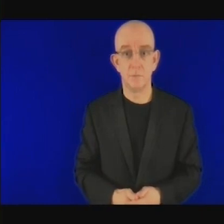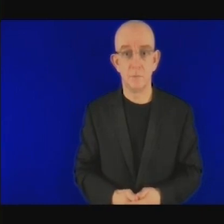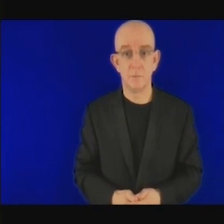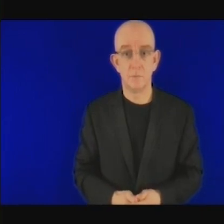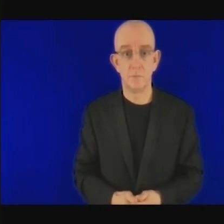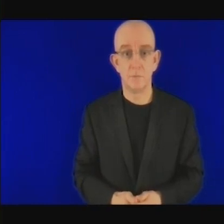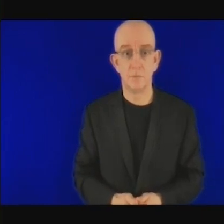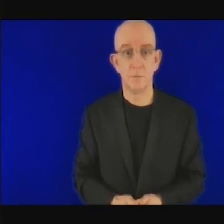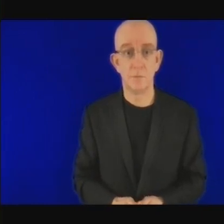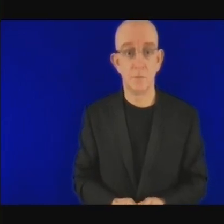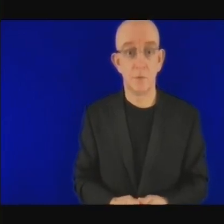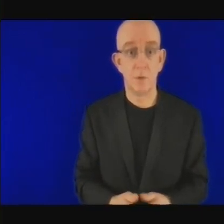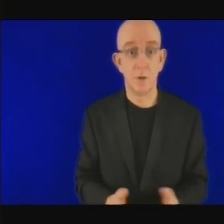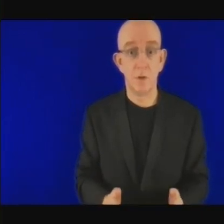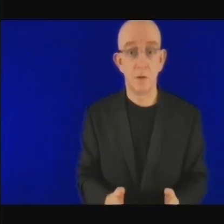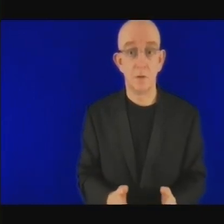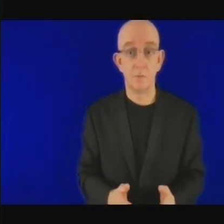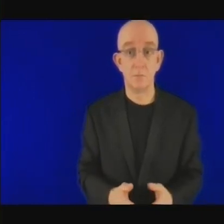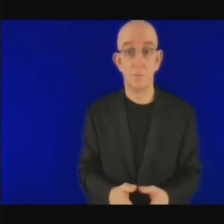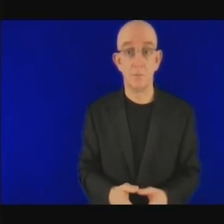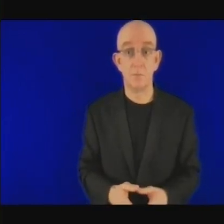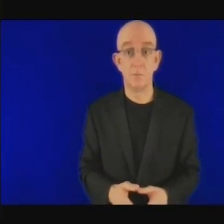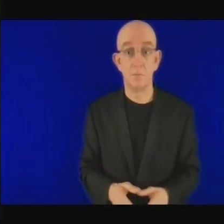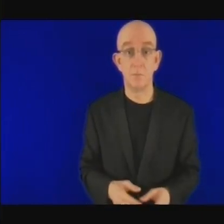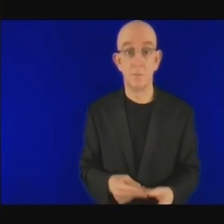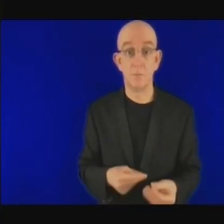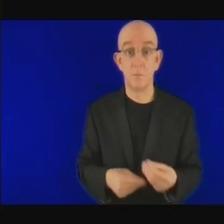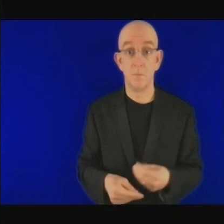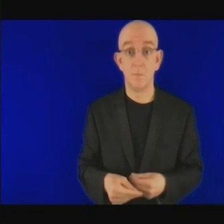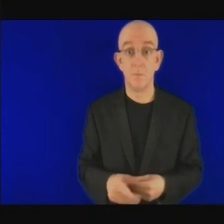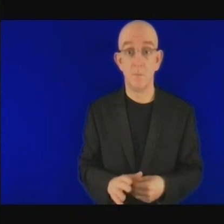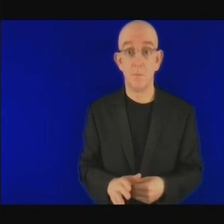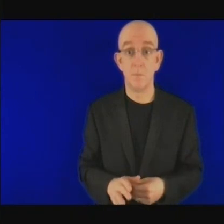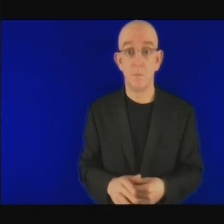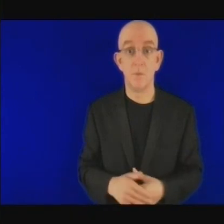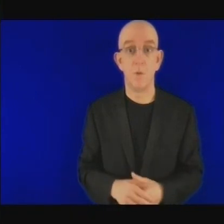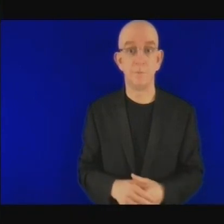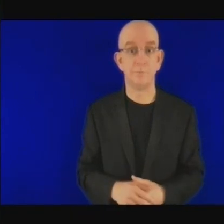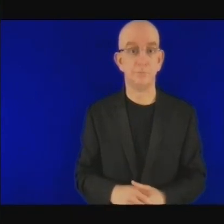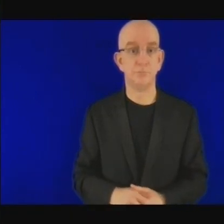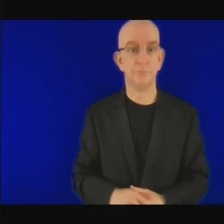Anita et Ona ont demandé à intervenir allez-y je vais commencer par Anita